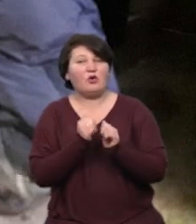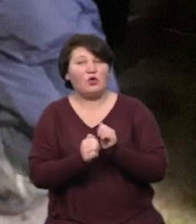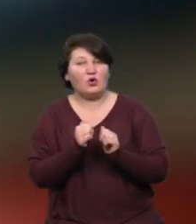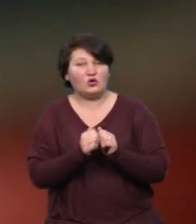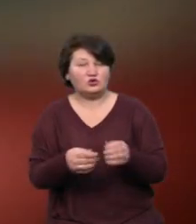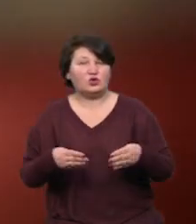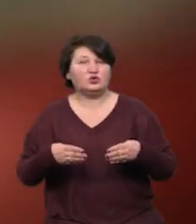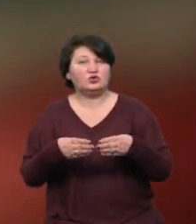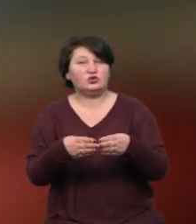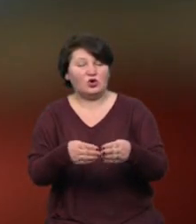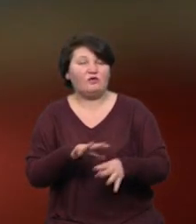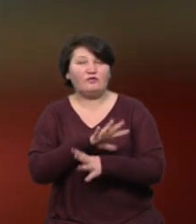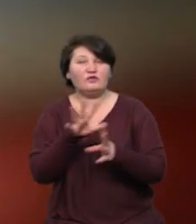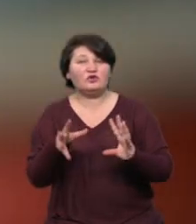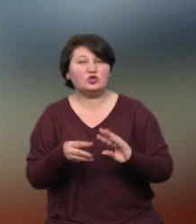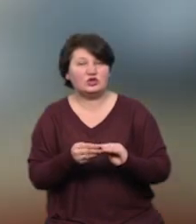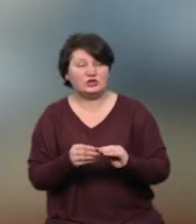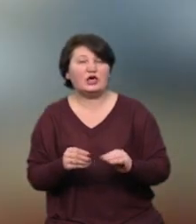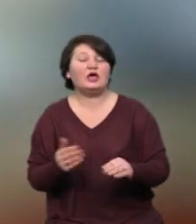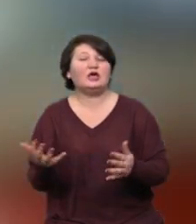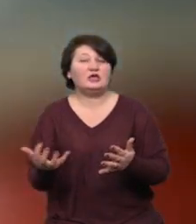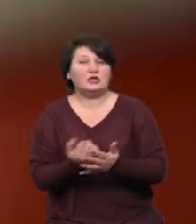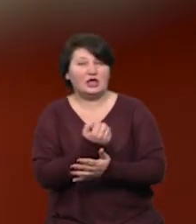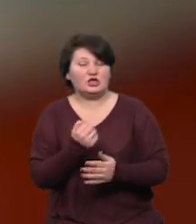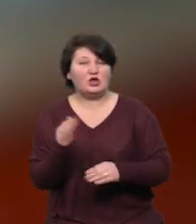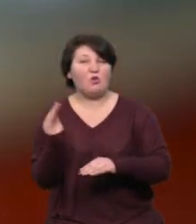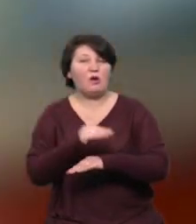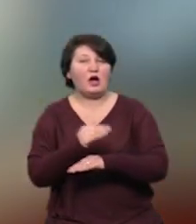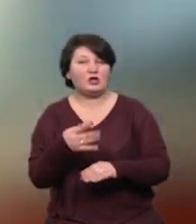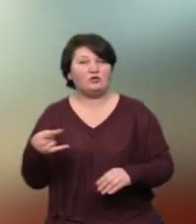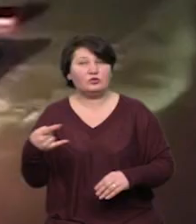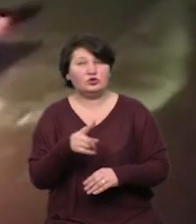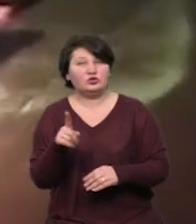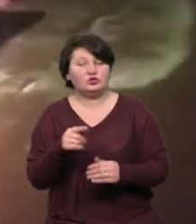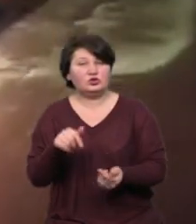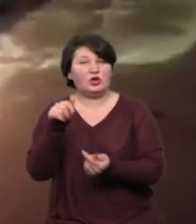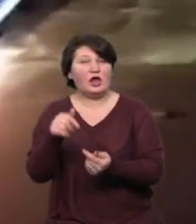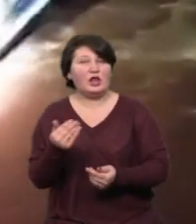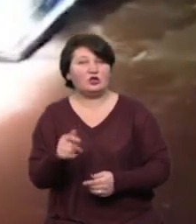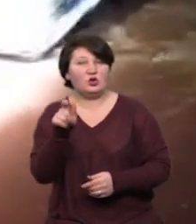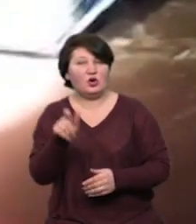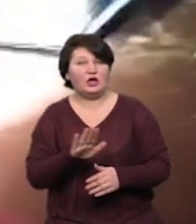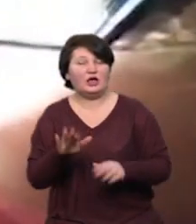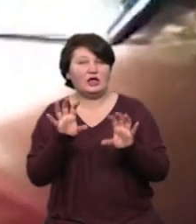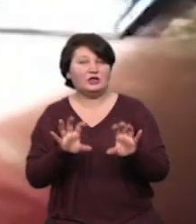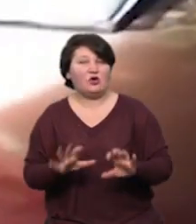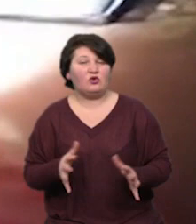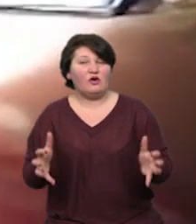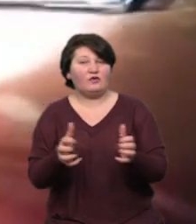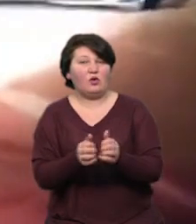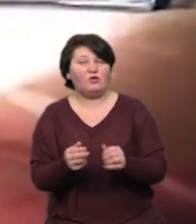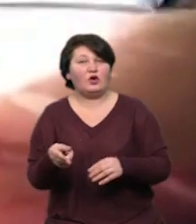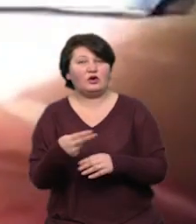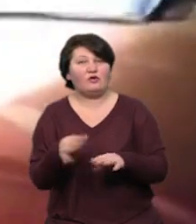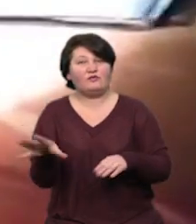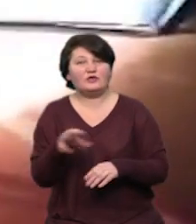веслами – усе це риб патрульні знайшли в багажнику автомобіля, що належив людям, які незаконно виловлювали рибу. Усе